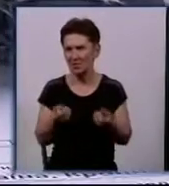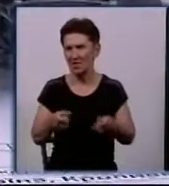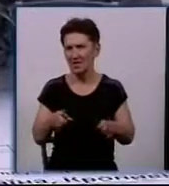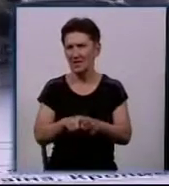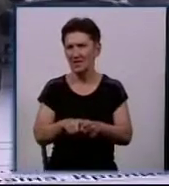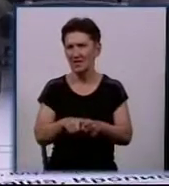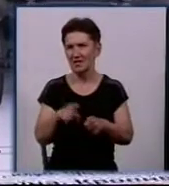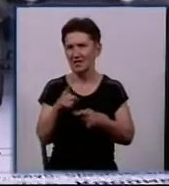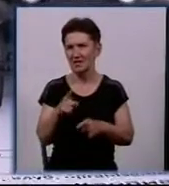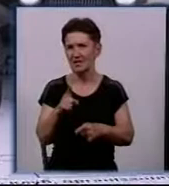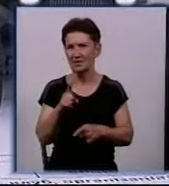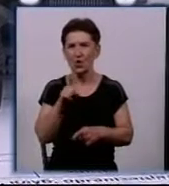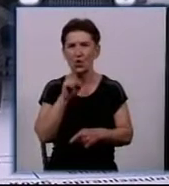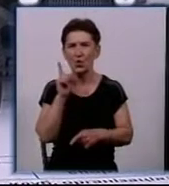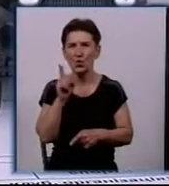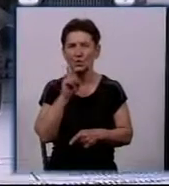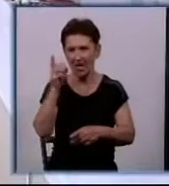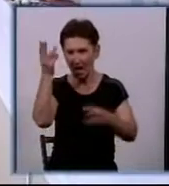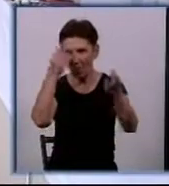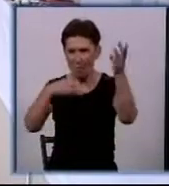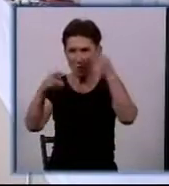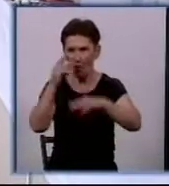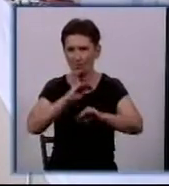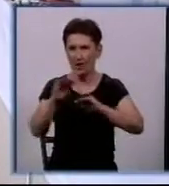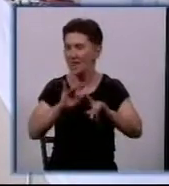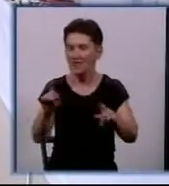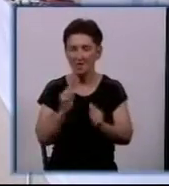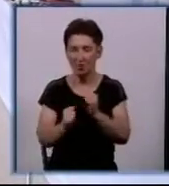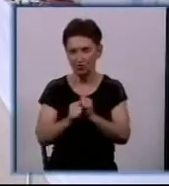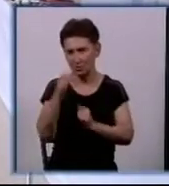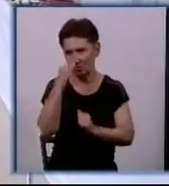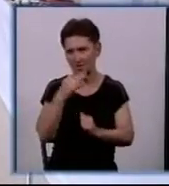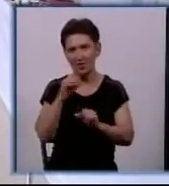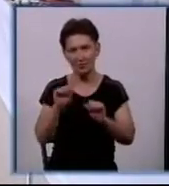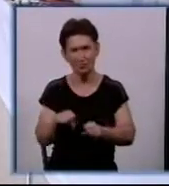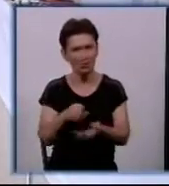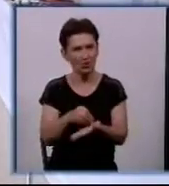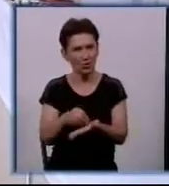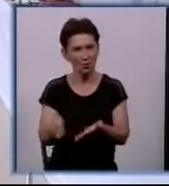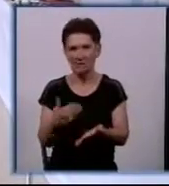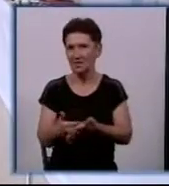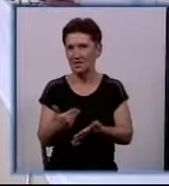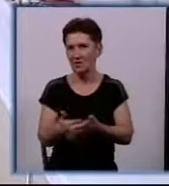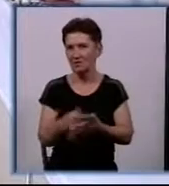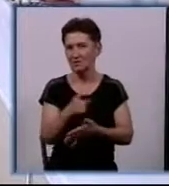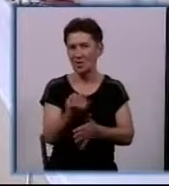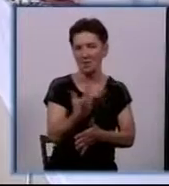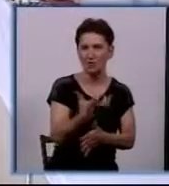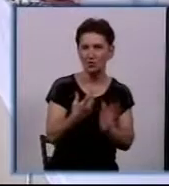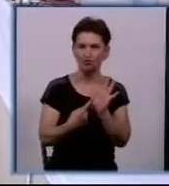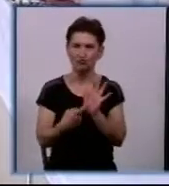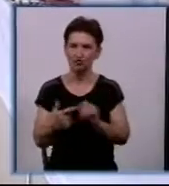підтримки юних моделістів. Не кожен з батьків може дозволити своїй дитині купити, наприклад, за 500-600 гривень.